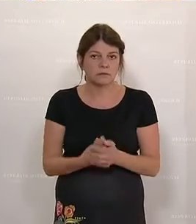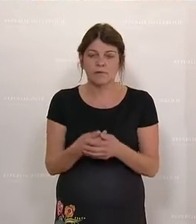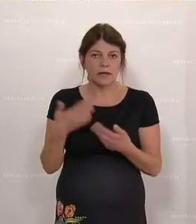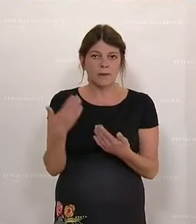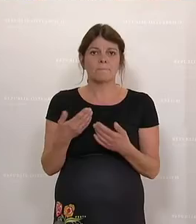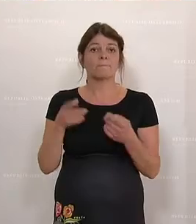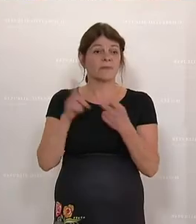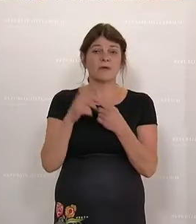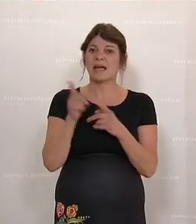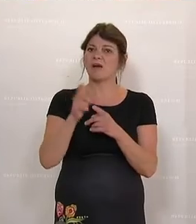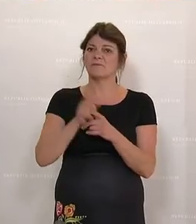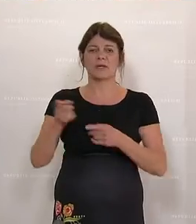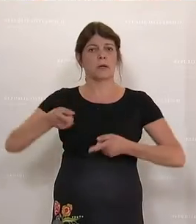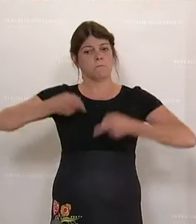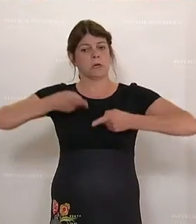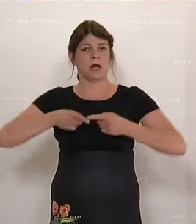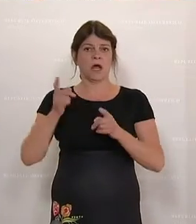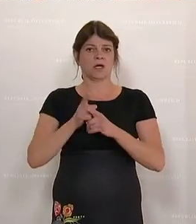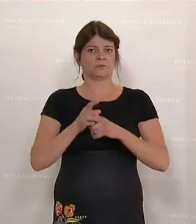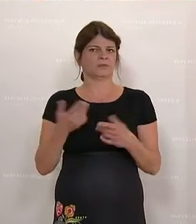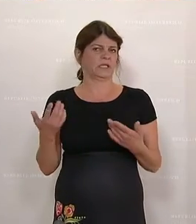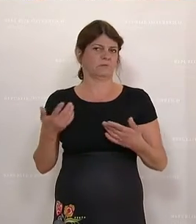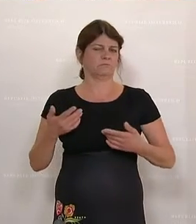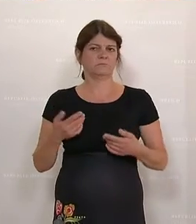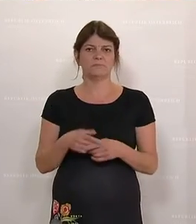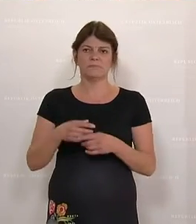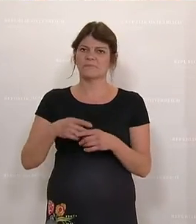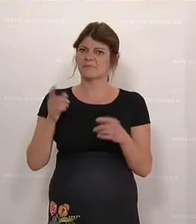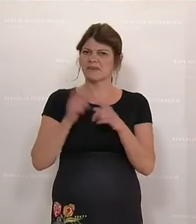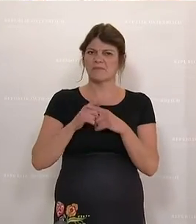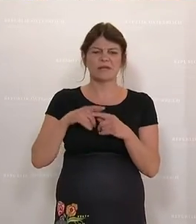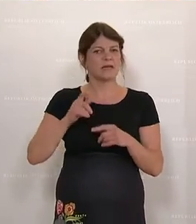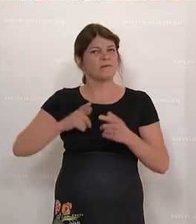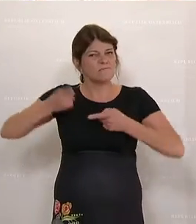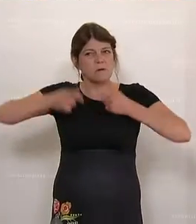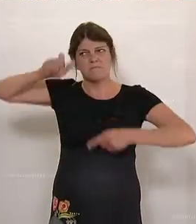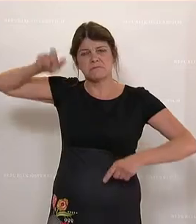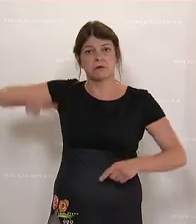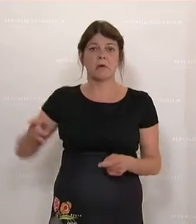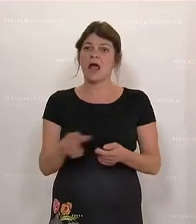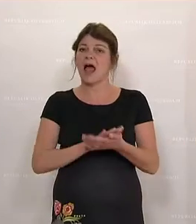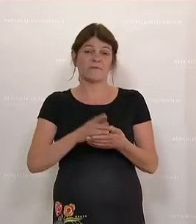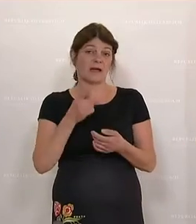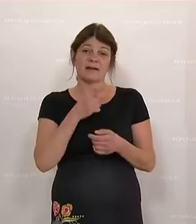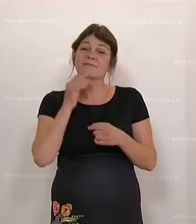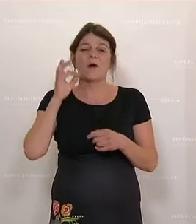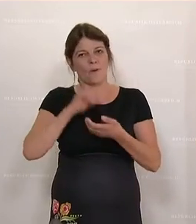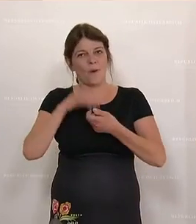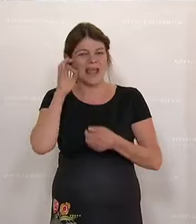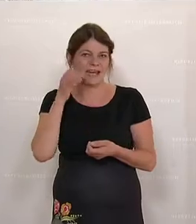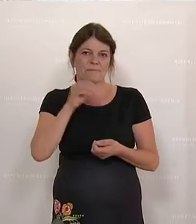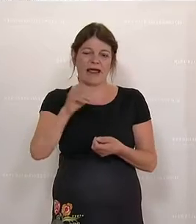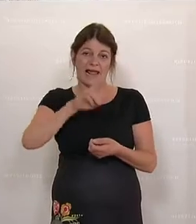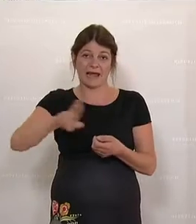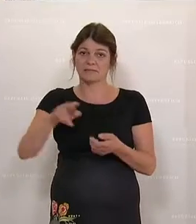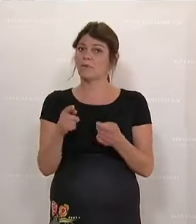dort Eierthollas und Fundamentalisten aller Art, Kollegin Meindler-Reisinger. Sei es